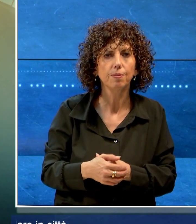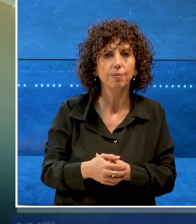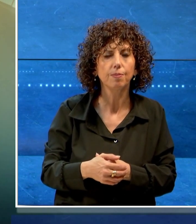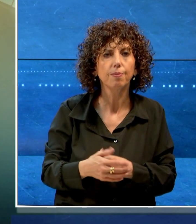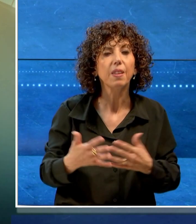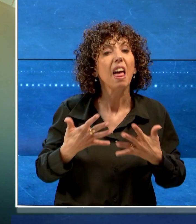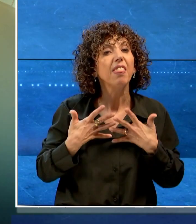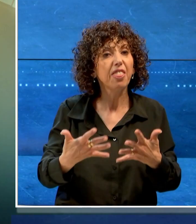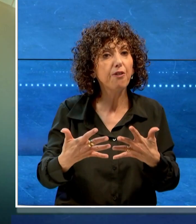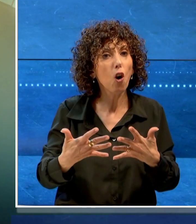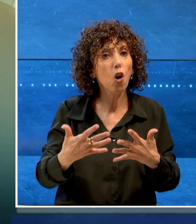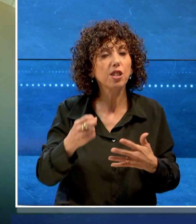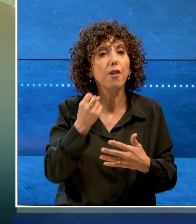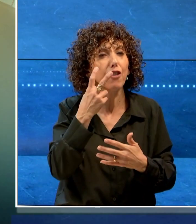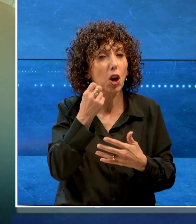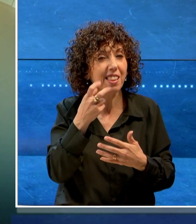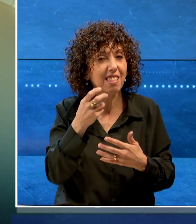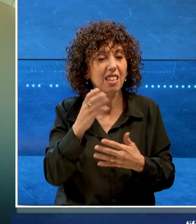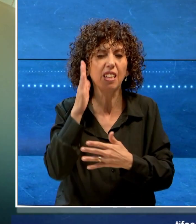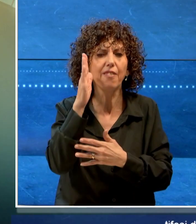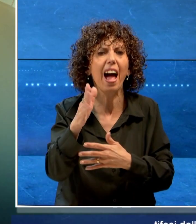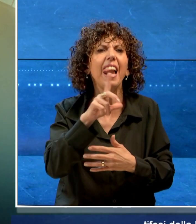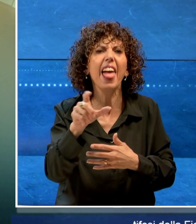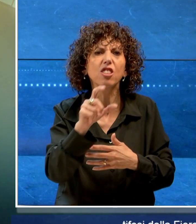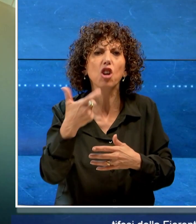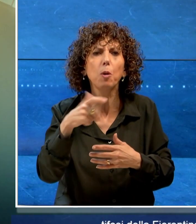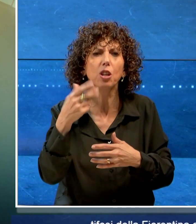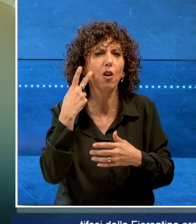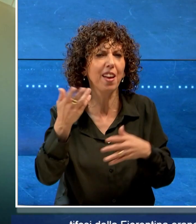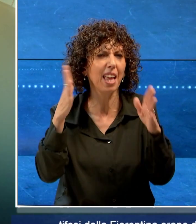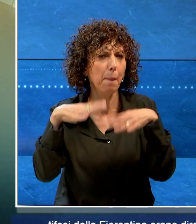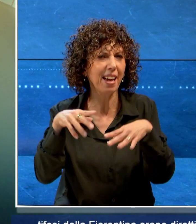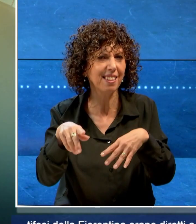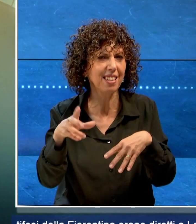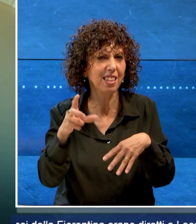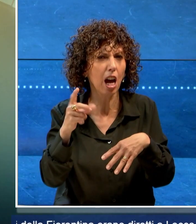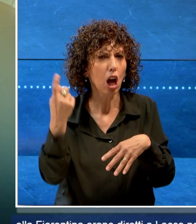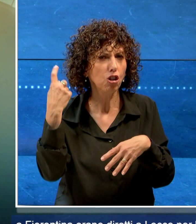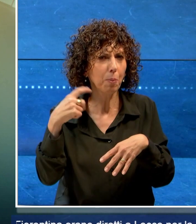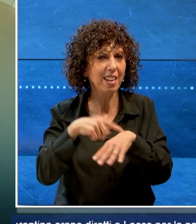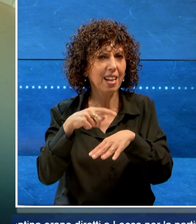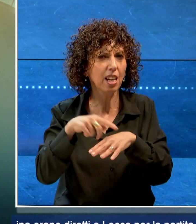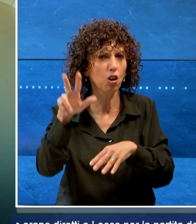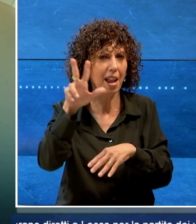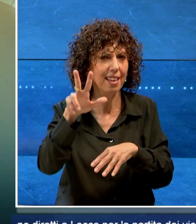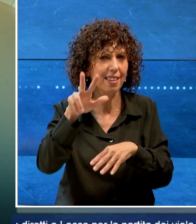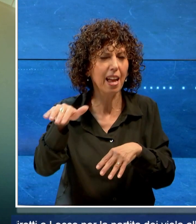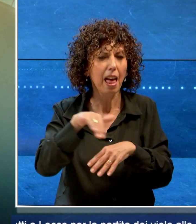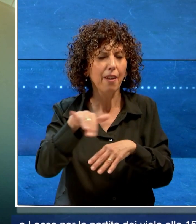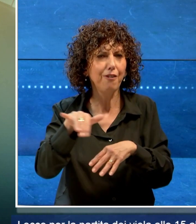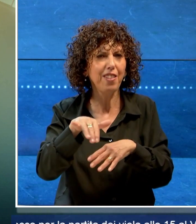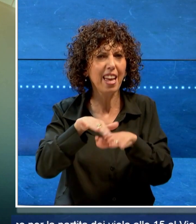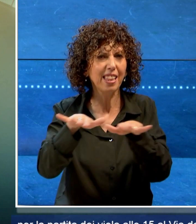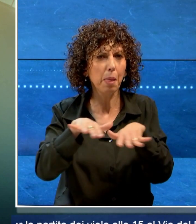Tifosi della Fiorentina erano diretti a Lecce per la partita di domenica alle 15 a Via del Mare,